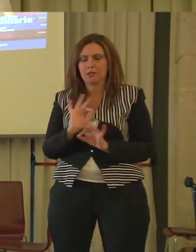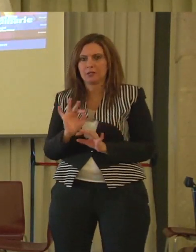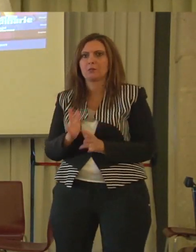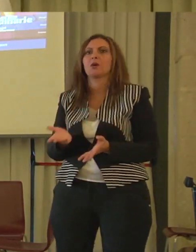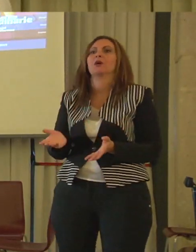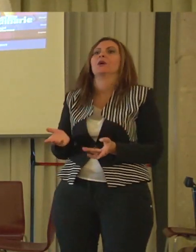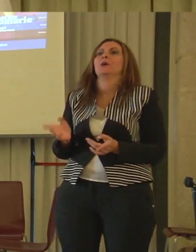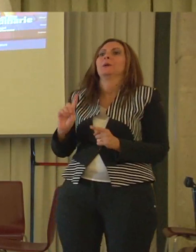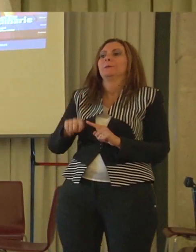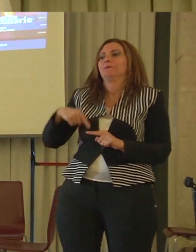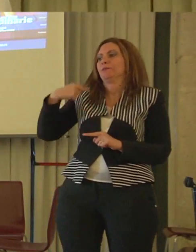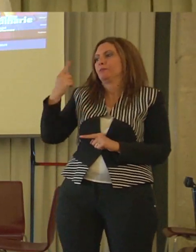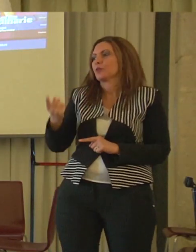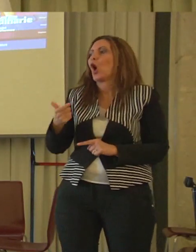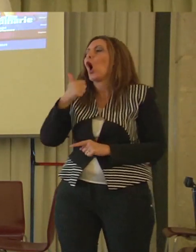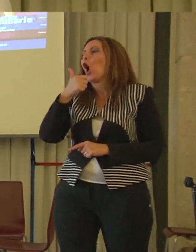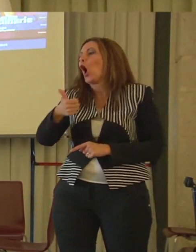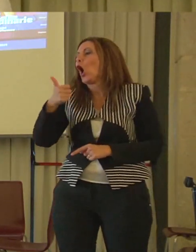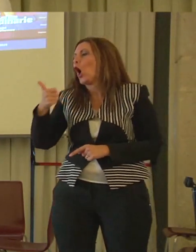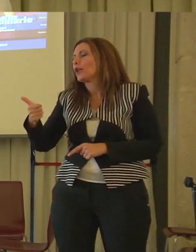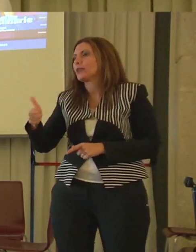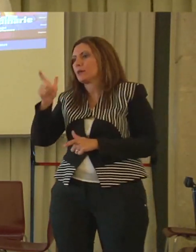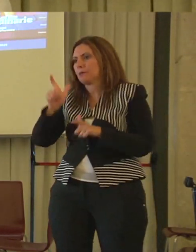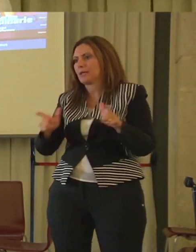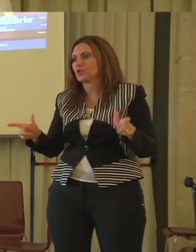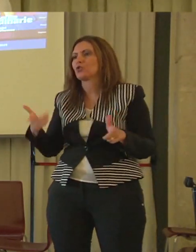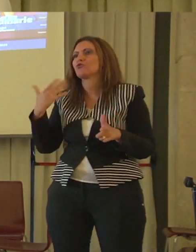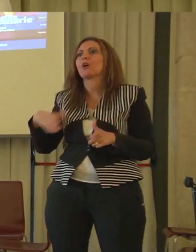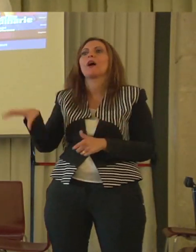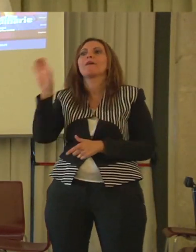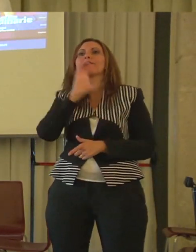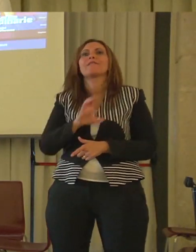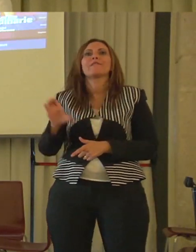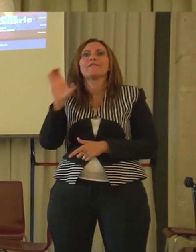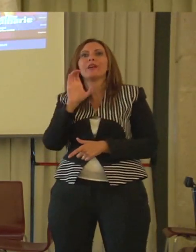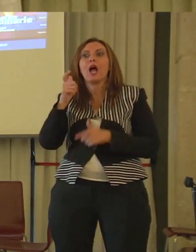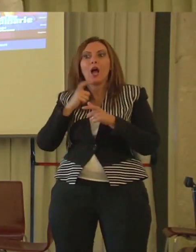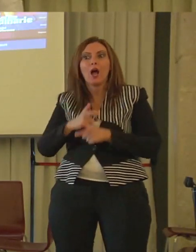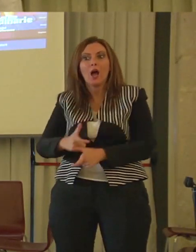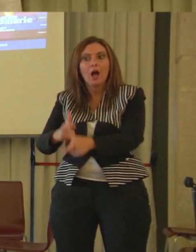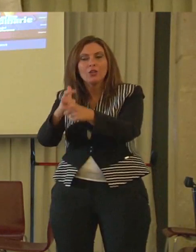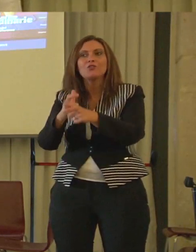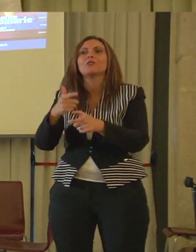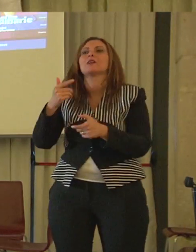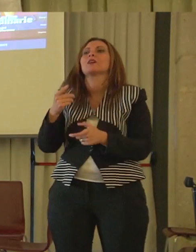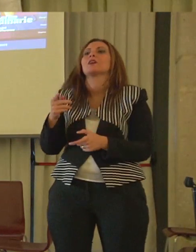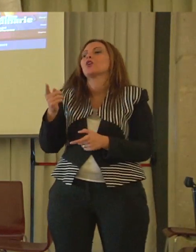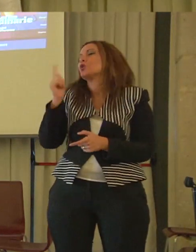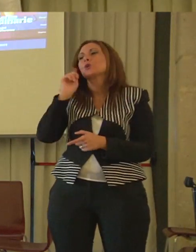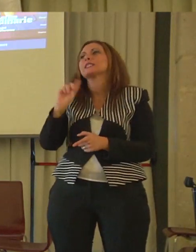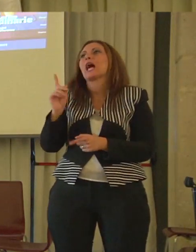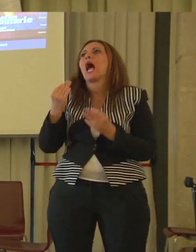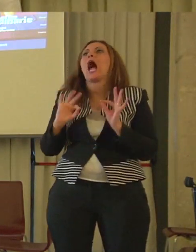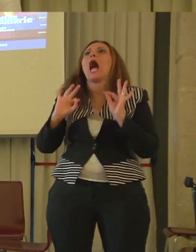persona che aveva affrontato il viaggio non aveva contezza di dove la carovana poteva